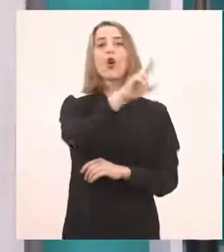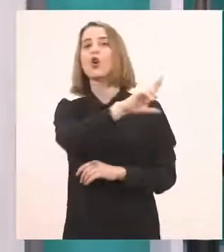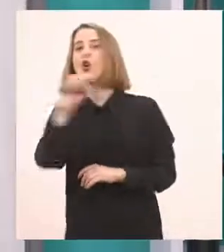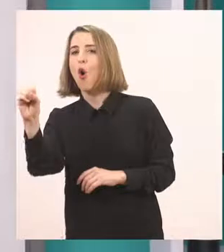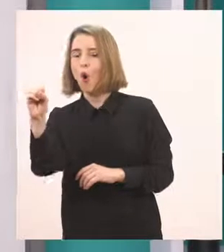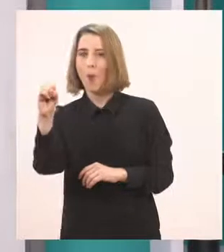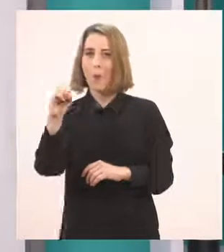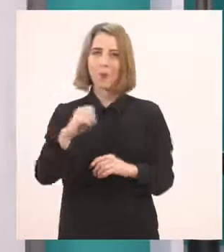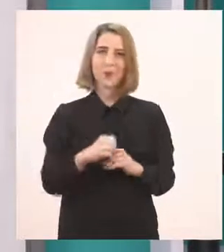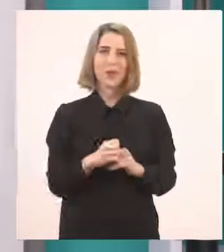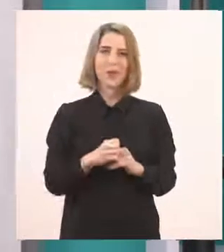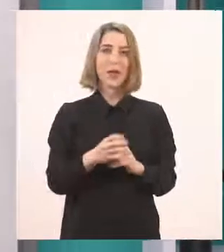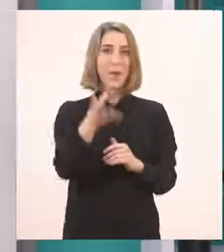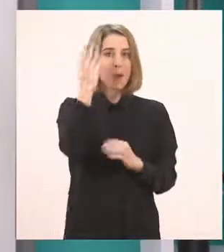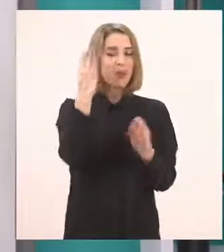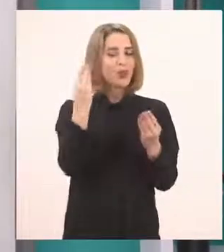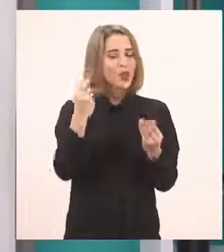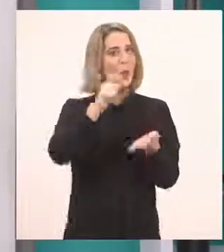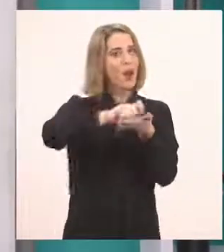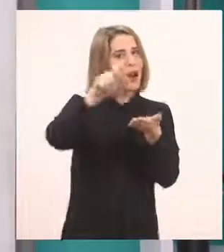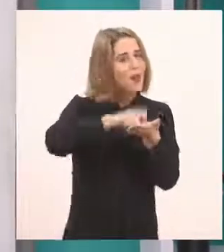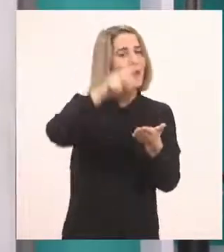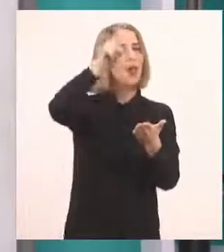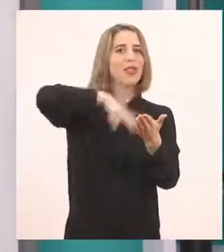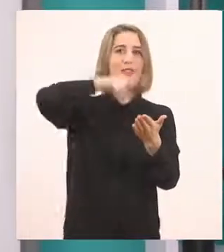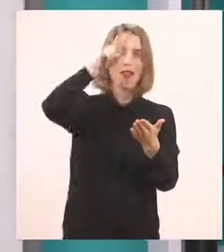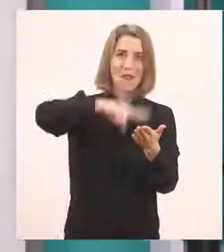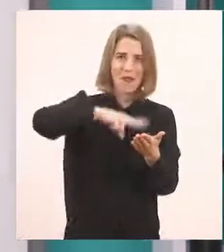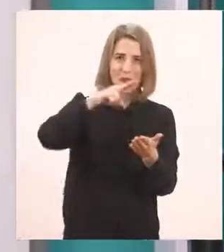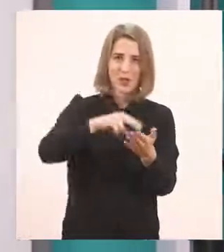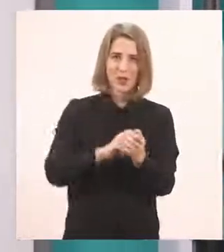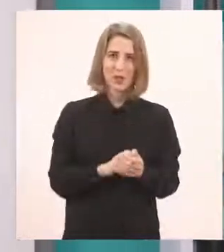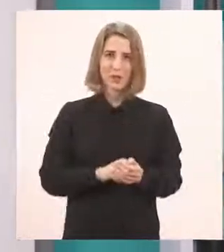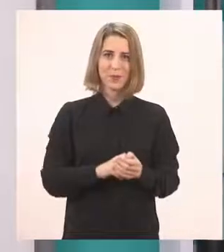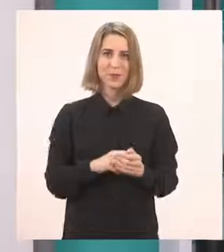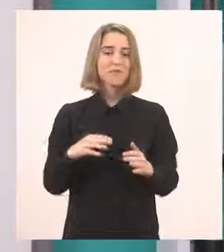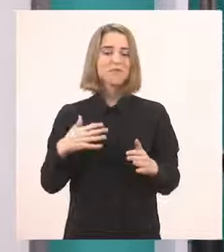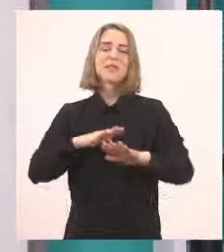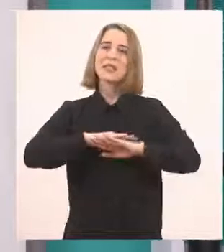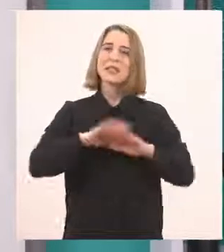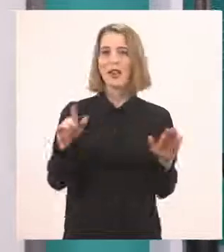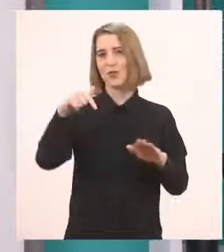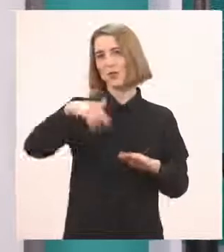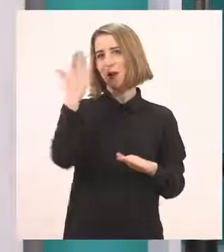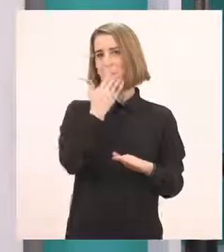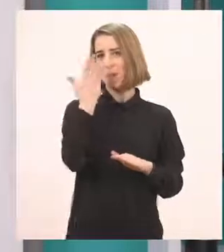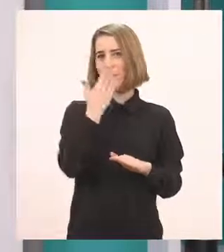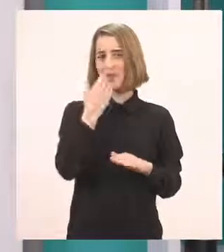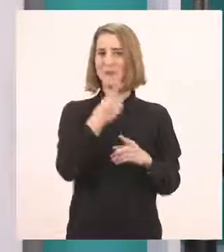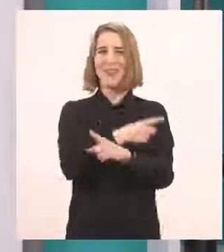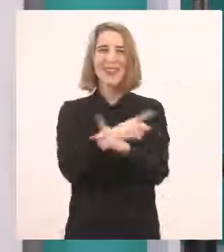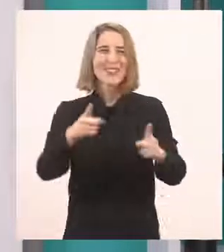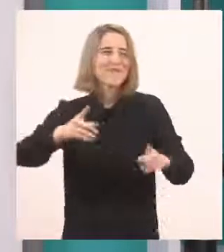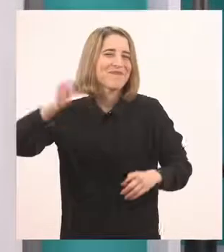ρο. Και μάθαμε να το γράφουμε σωστά και να το διαβάζουμε. Αυτά λοιπόν ήταν για σήμερα παιδάκια μου. Ήσασταν